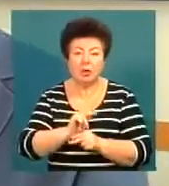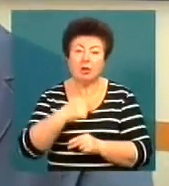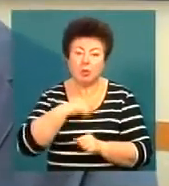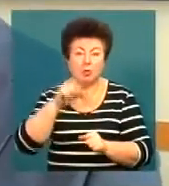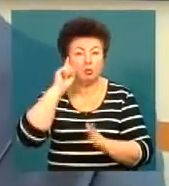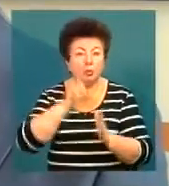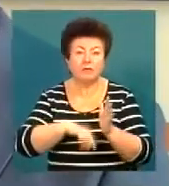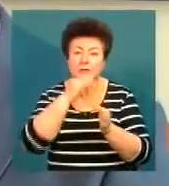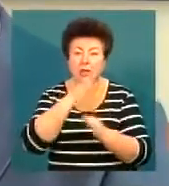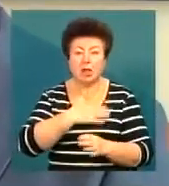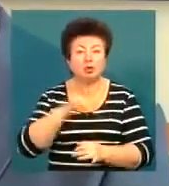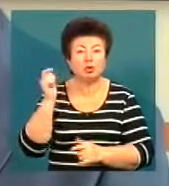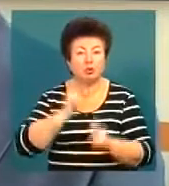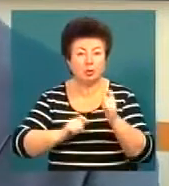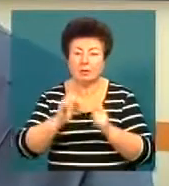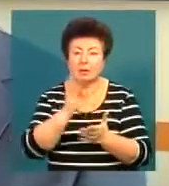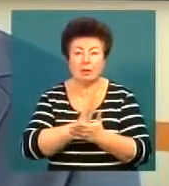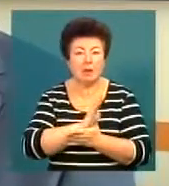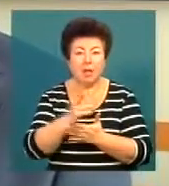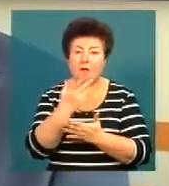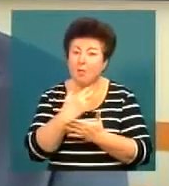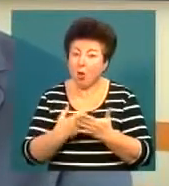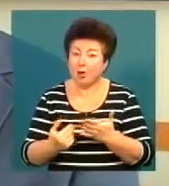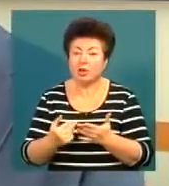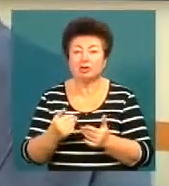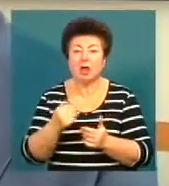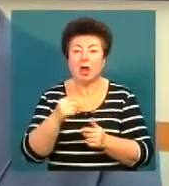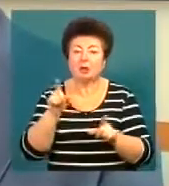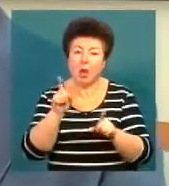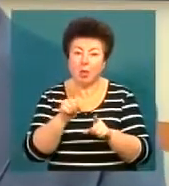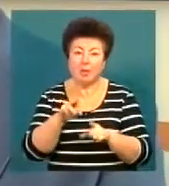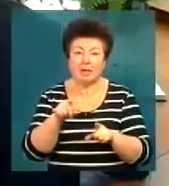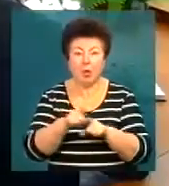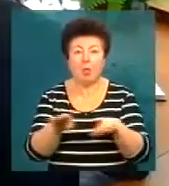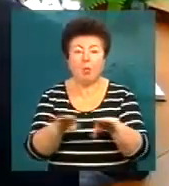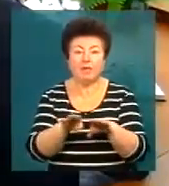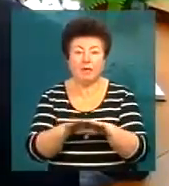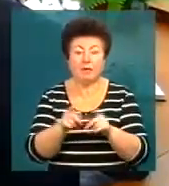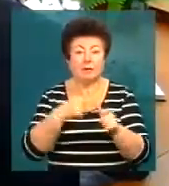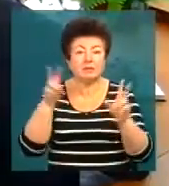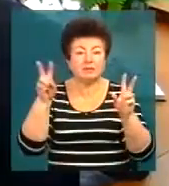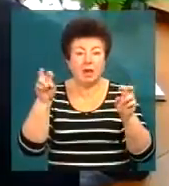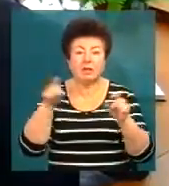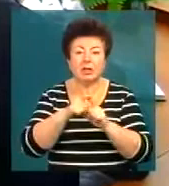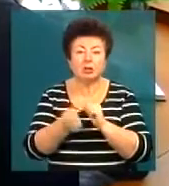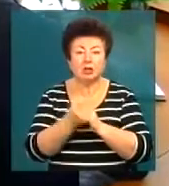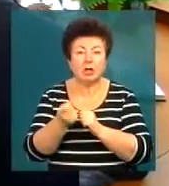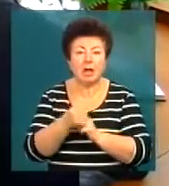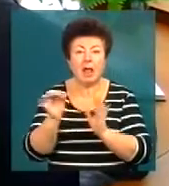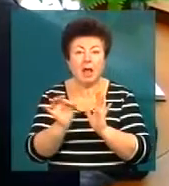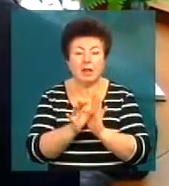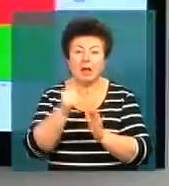ми можемо впевненістю сказати, що наші студенти не є в програші, при такому порівнянні. Так звані викопні джерела